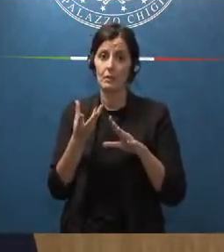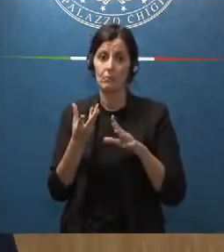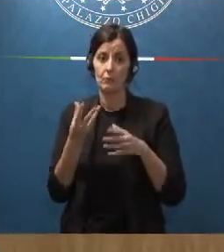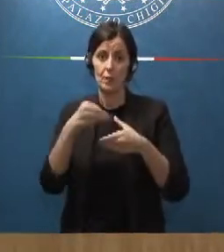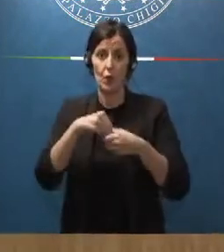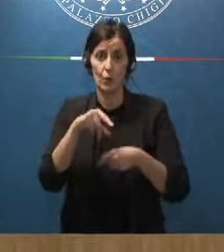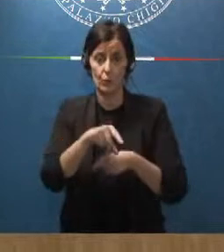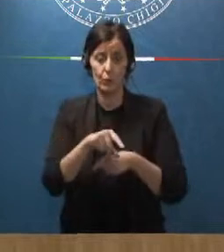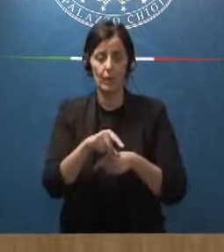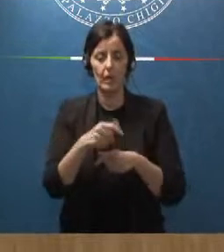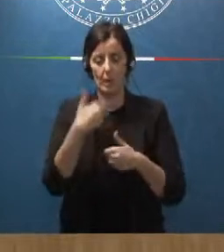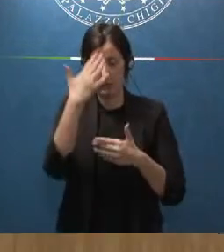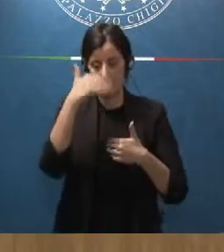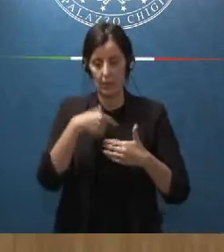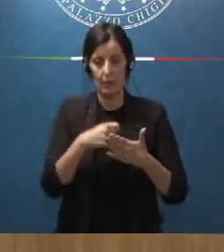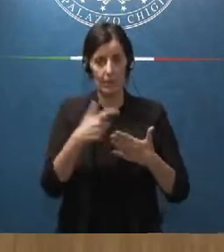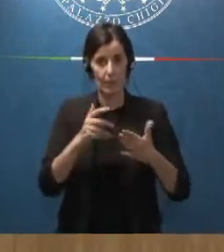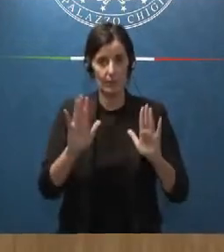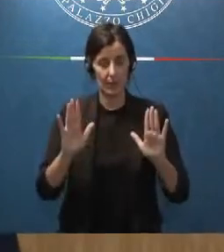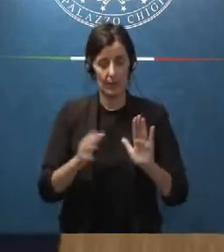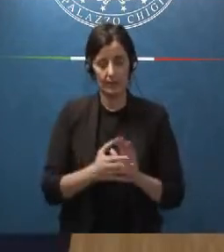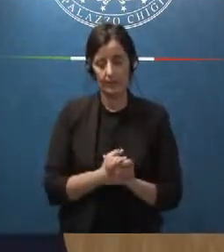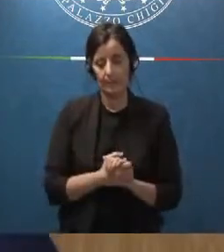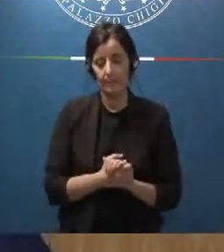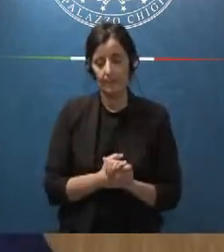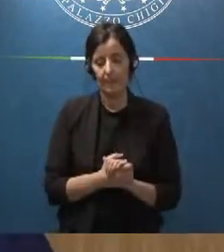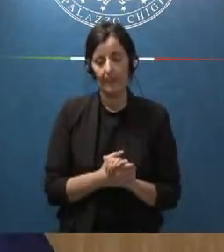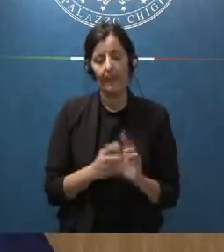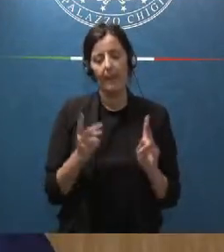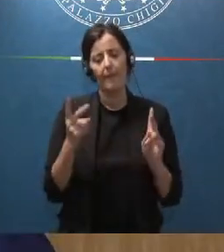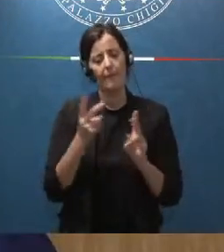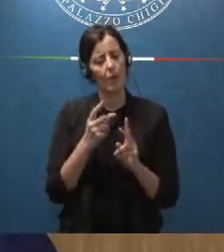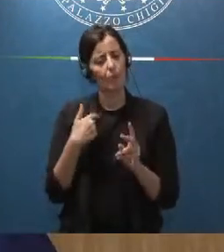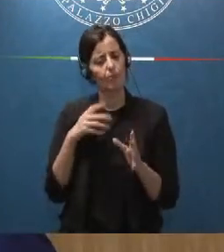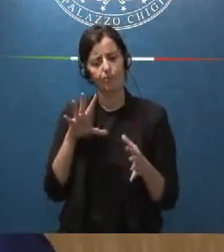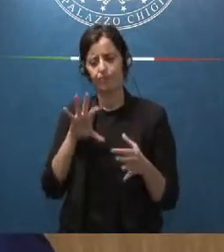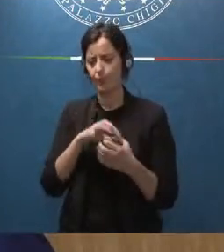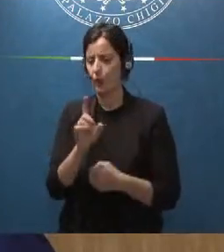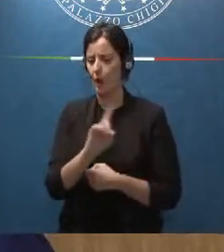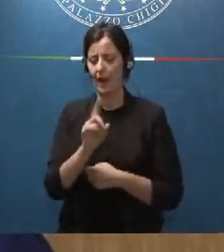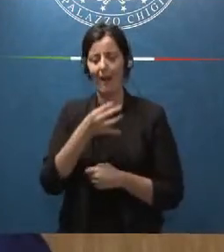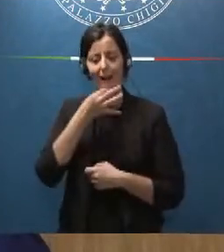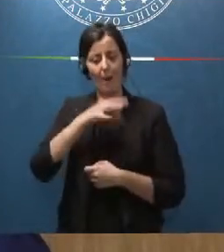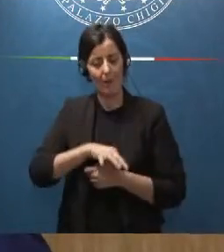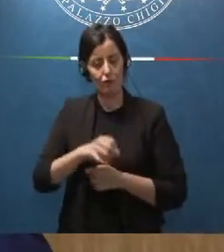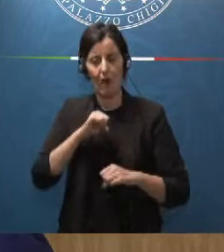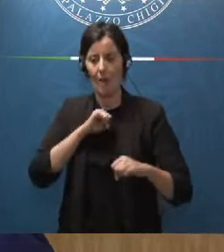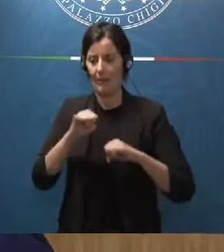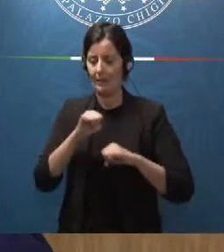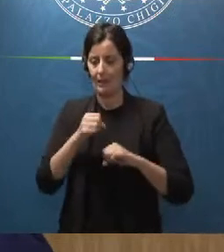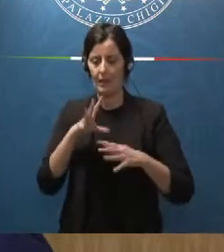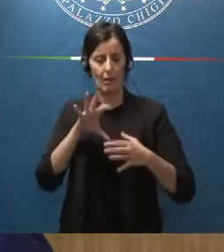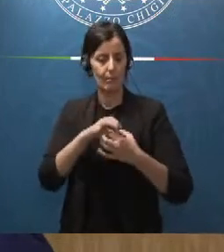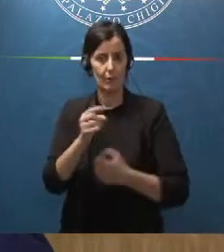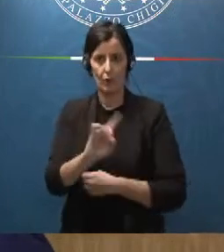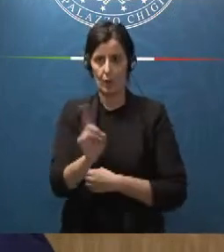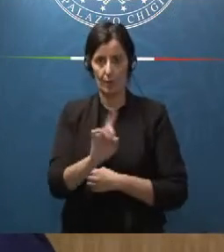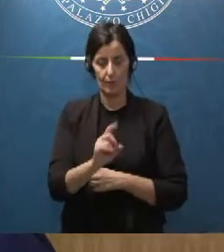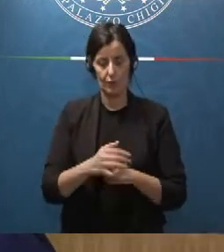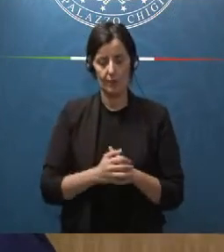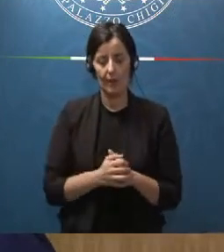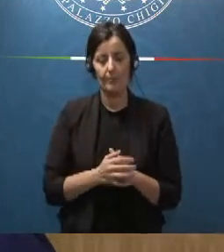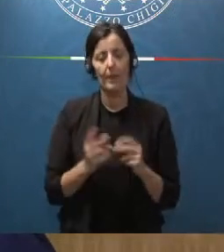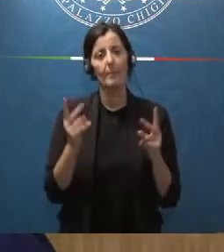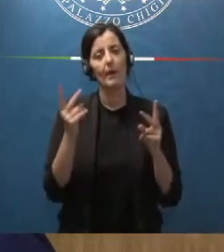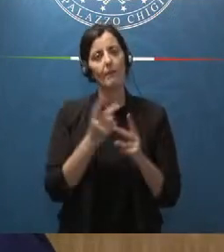piuttosto importante che non riferisce al rafforzamento della capacità amministrativa e quindi all'inserimento di risorse ma